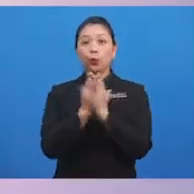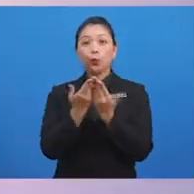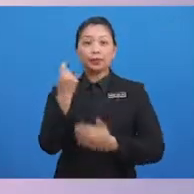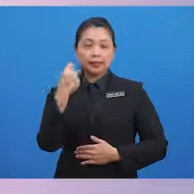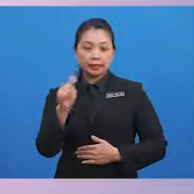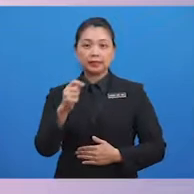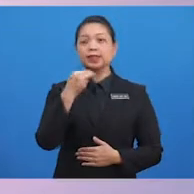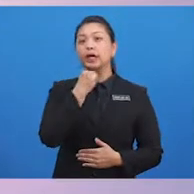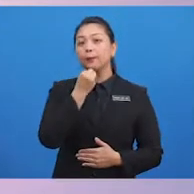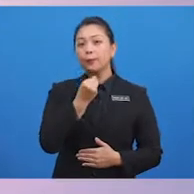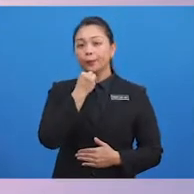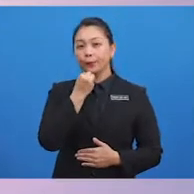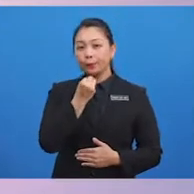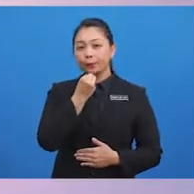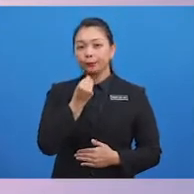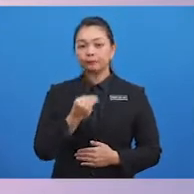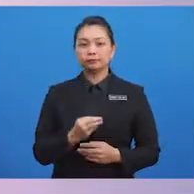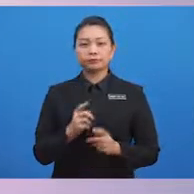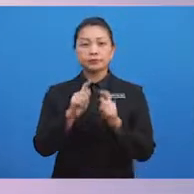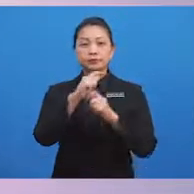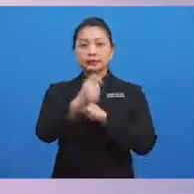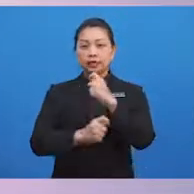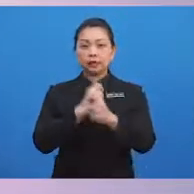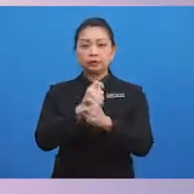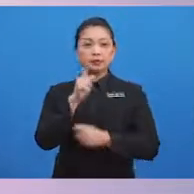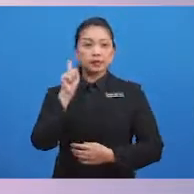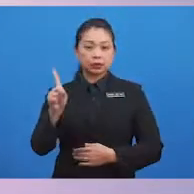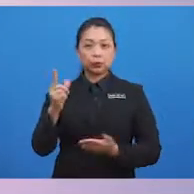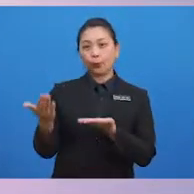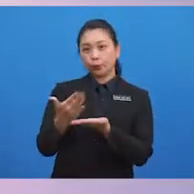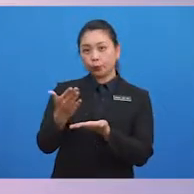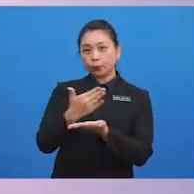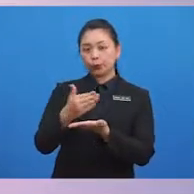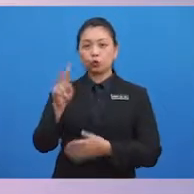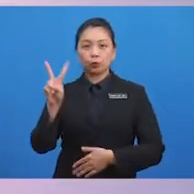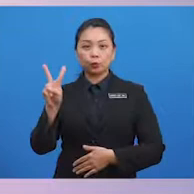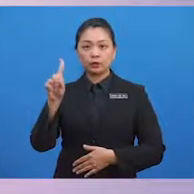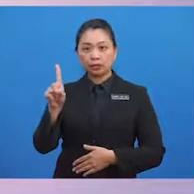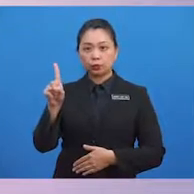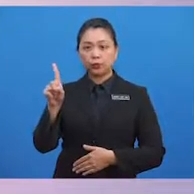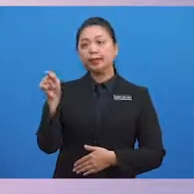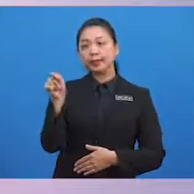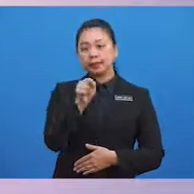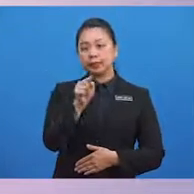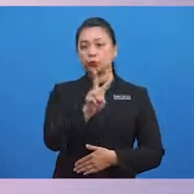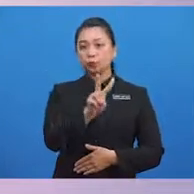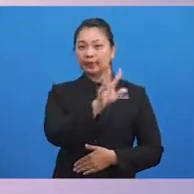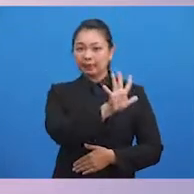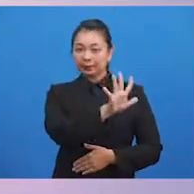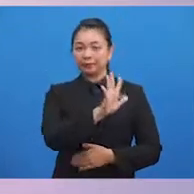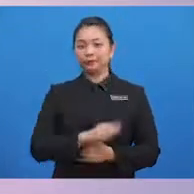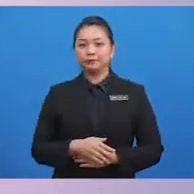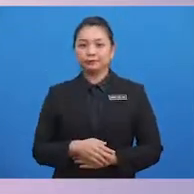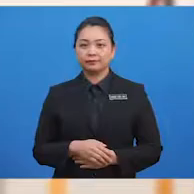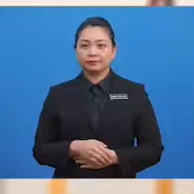Pendidikan Moral Sekolah Kebangsaan Tahun 1, Muka Surat 21 hingga 25.